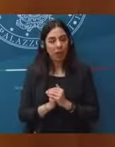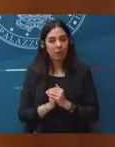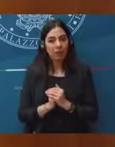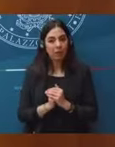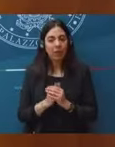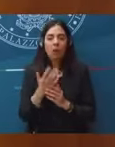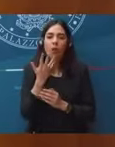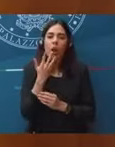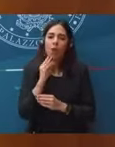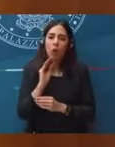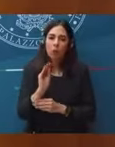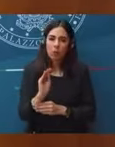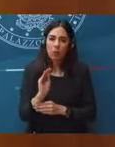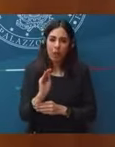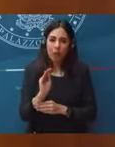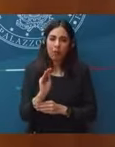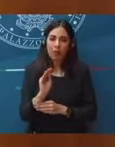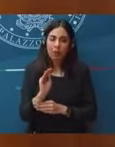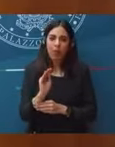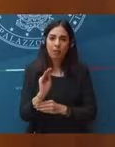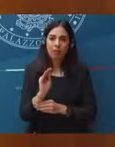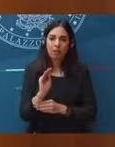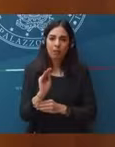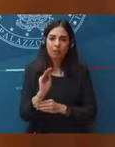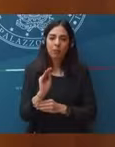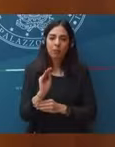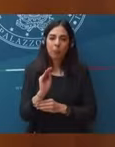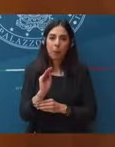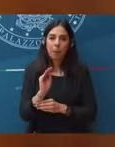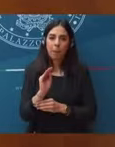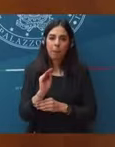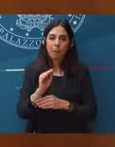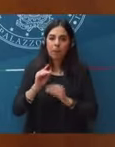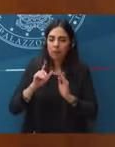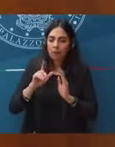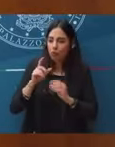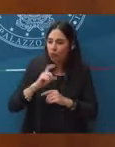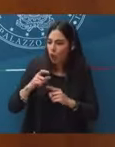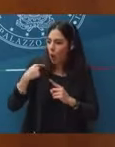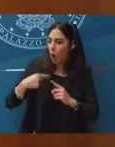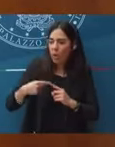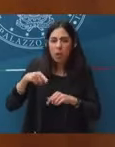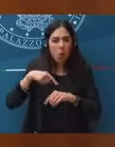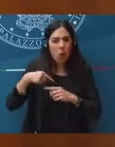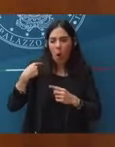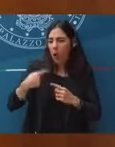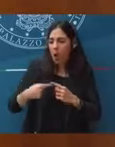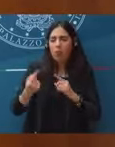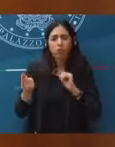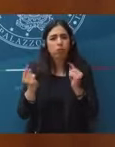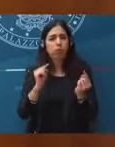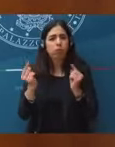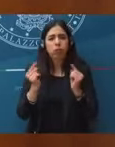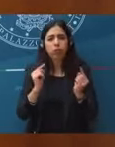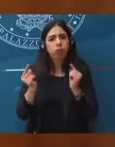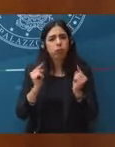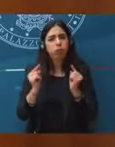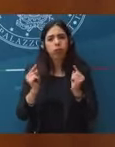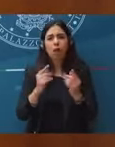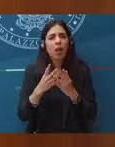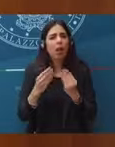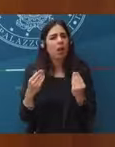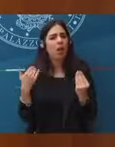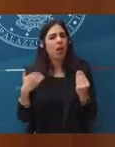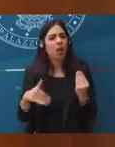In queste ore si è discusso moltissimo della questione AstraZeneca. Lei ritiene